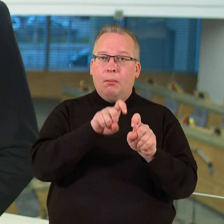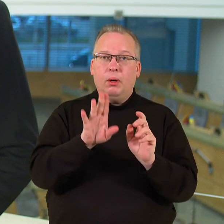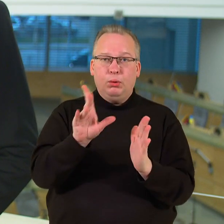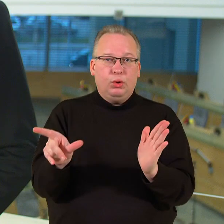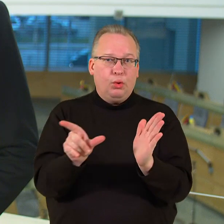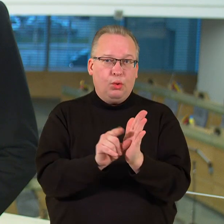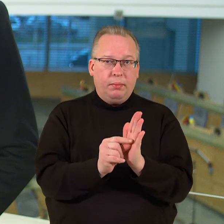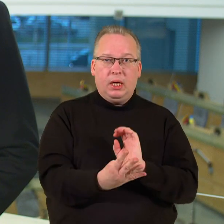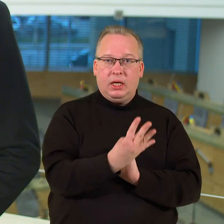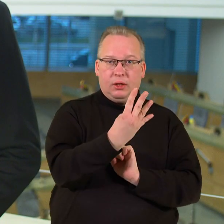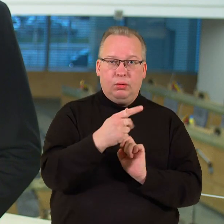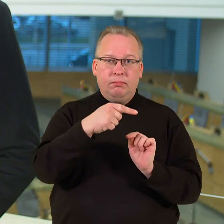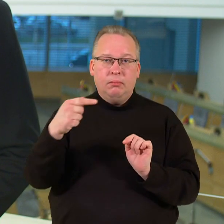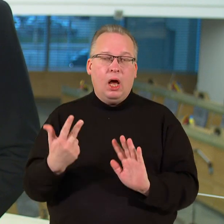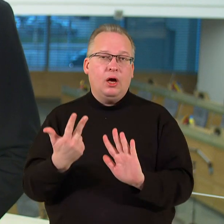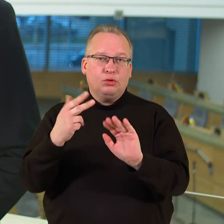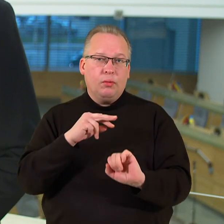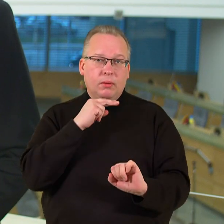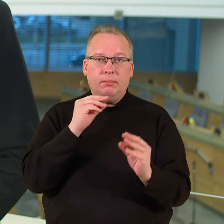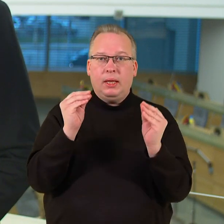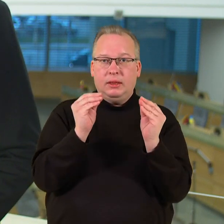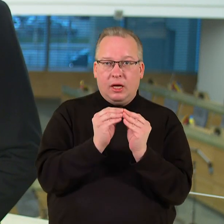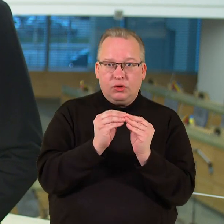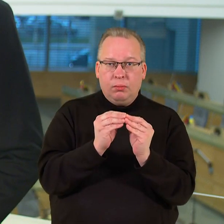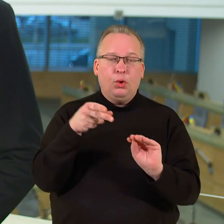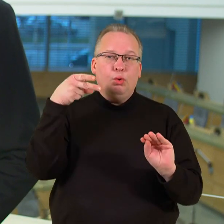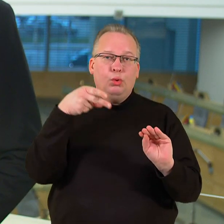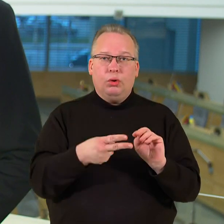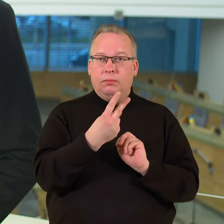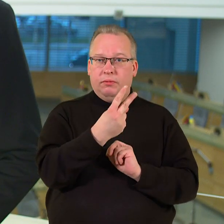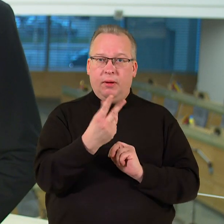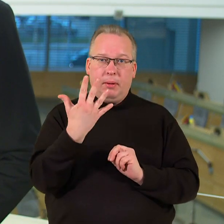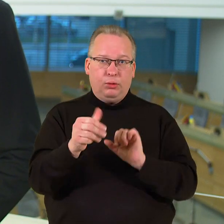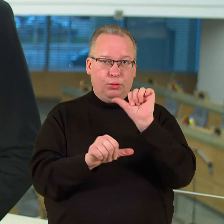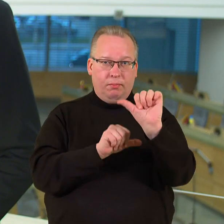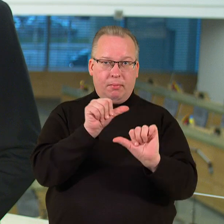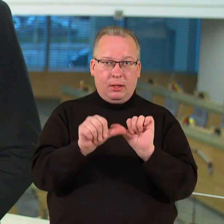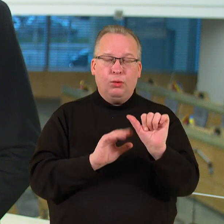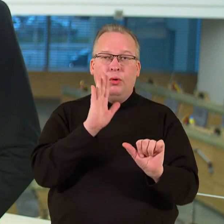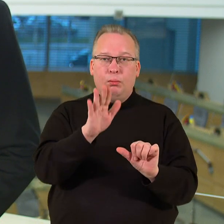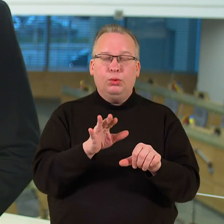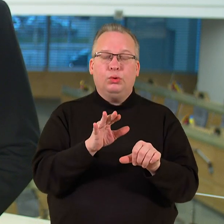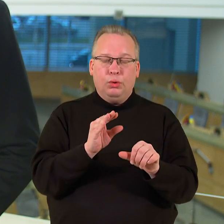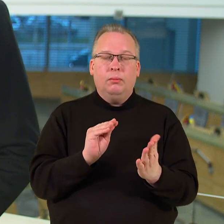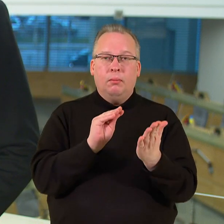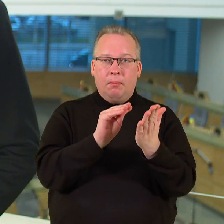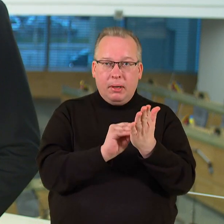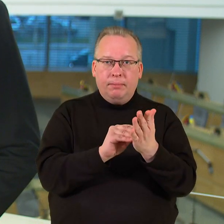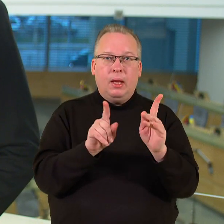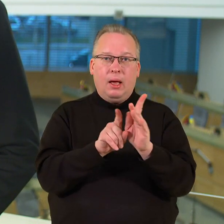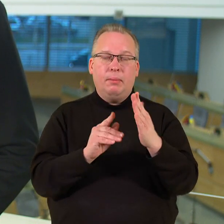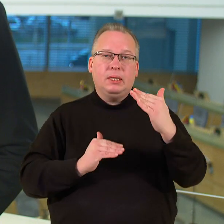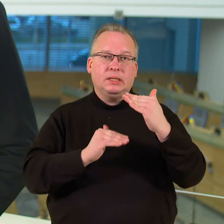privalomi ketvirtokams ir aštuntokams, o dešimtokams nuo 2025 metų būtų įvestas silenkstis